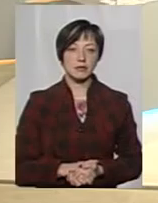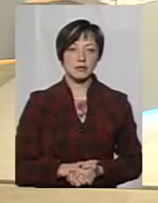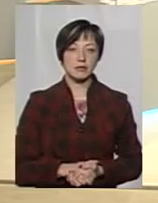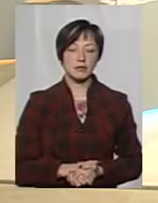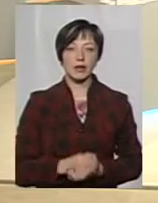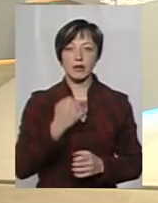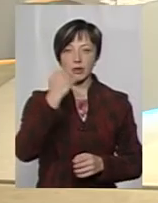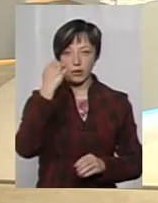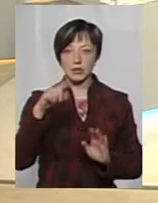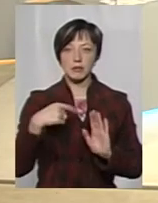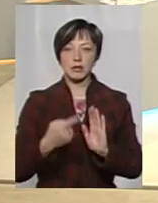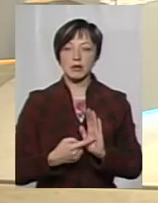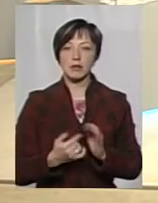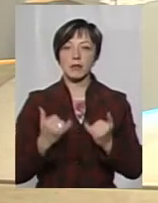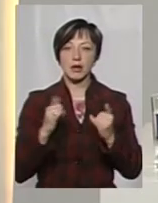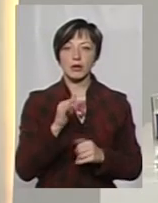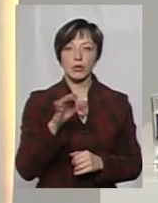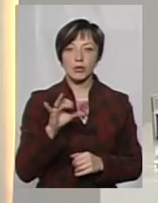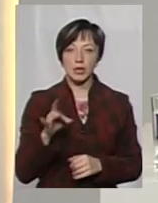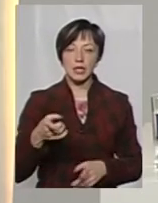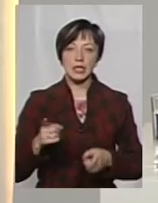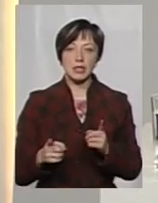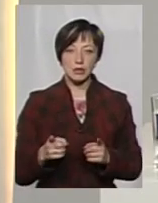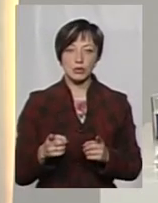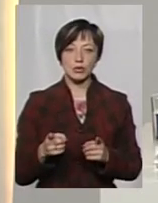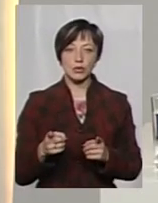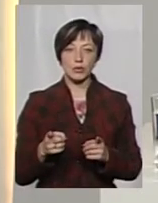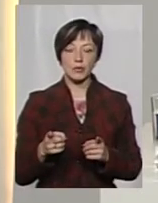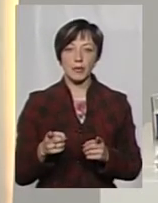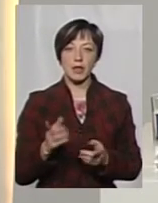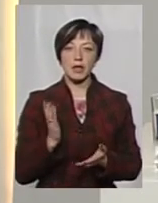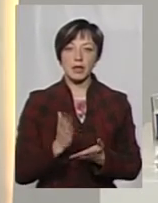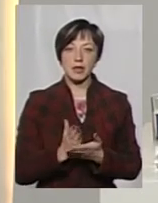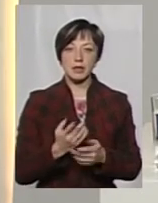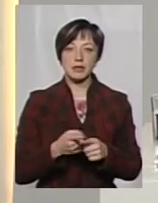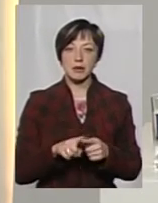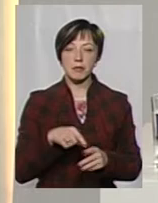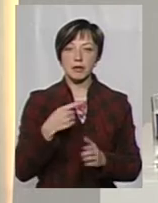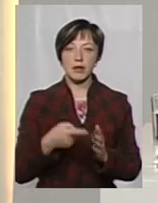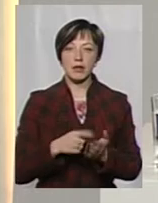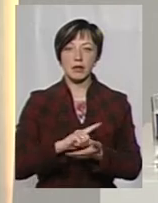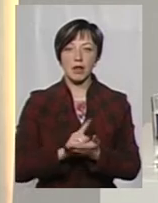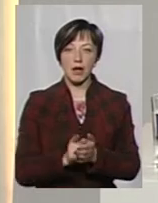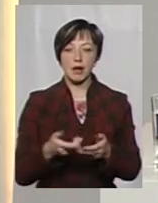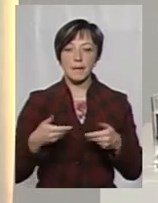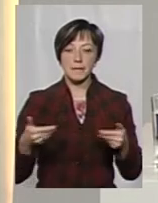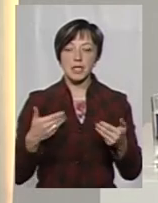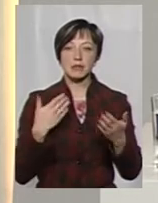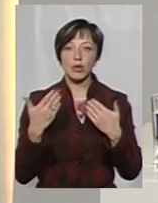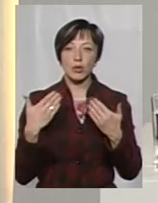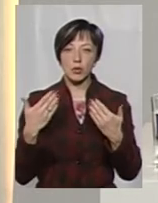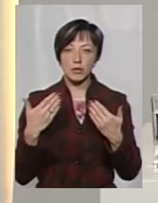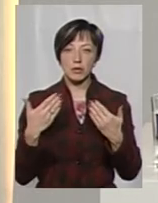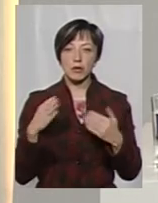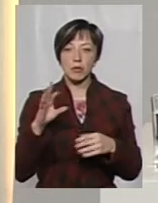Дякую за запитання, пане Ігор. Дійсно, є це питання нагальне. Ми спілкуємося